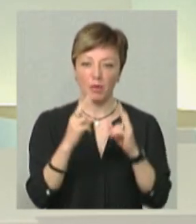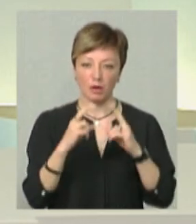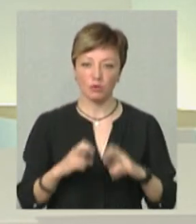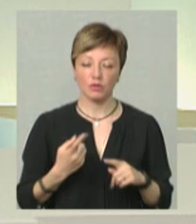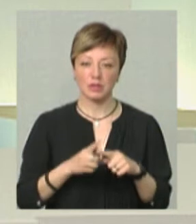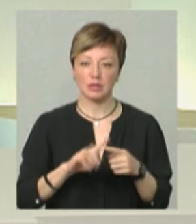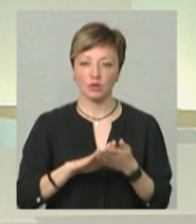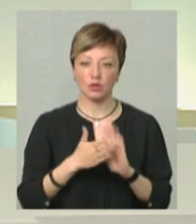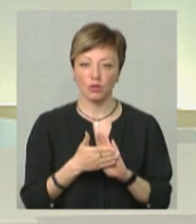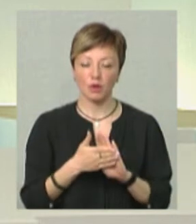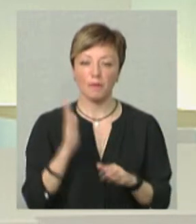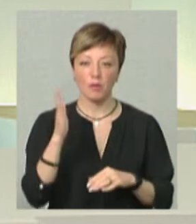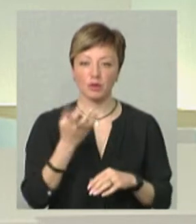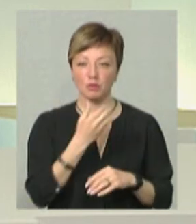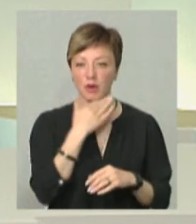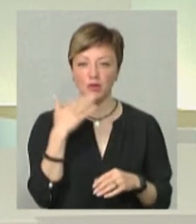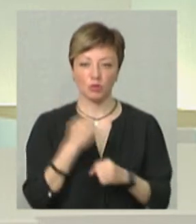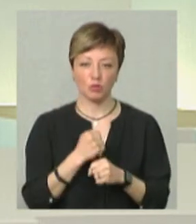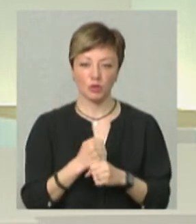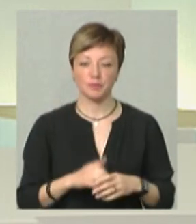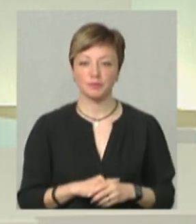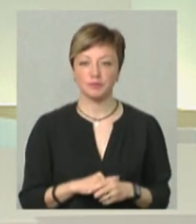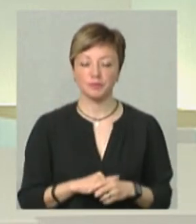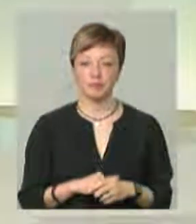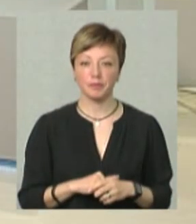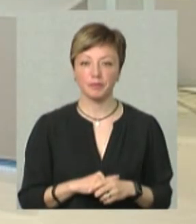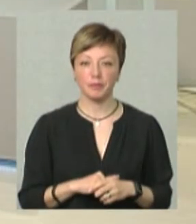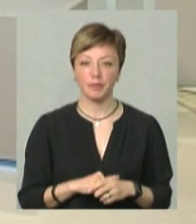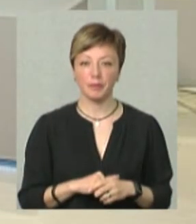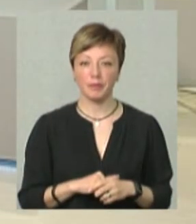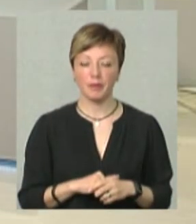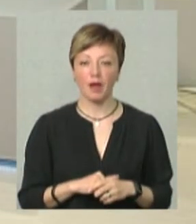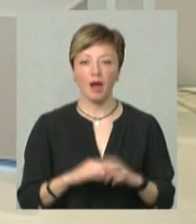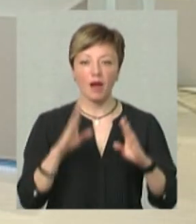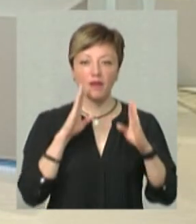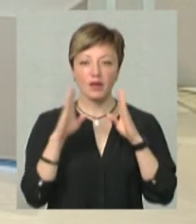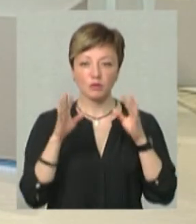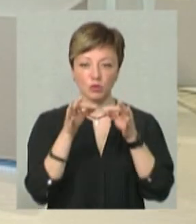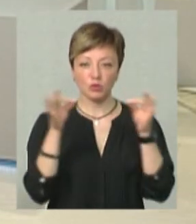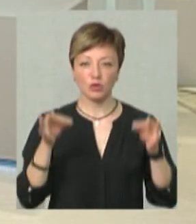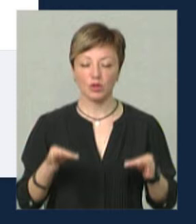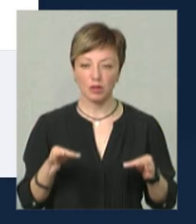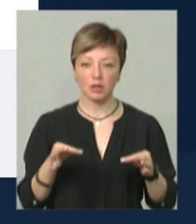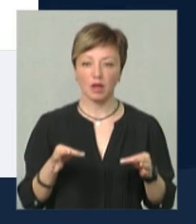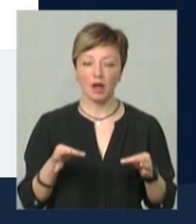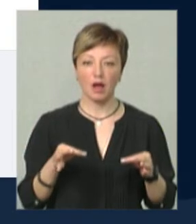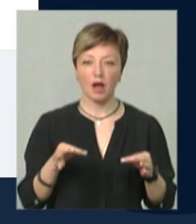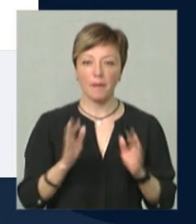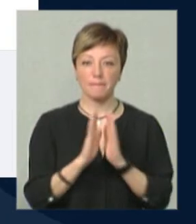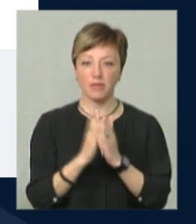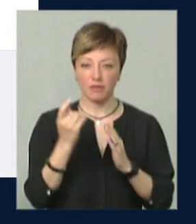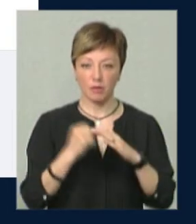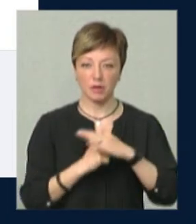оцей договір такий. Ну, і попереду ще багато роботи. А з Facebook-сторінки обласної універсальної наукової бібліотеки,